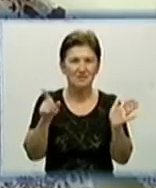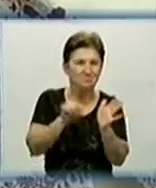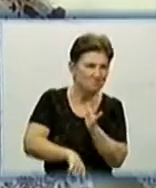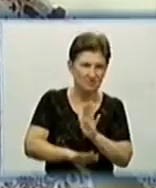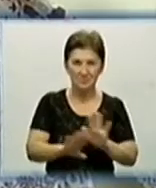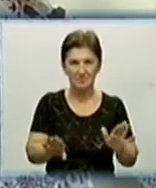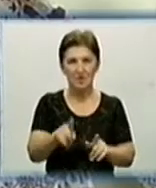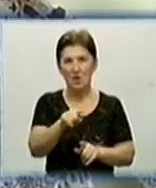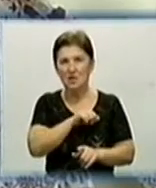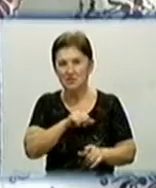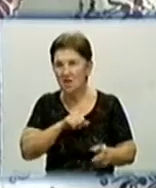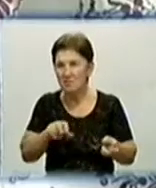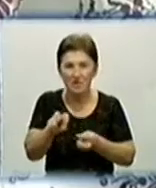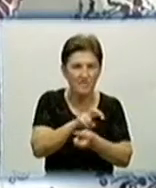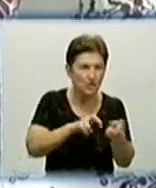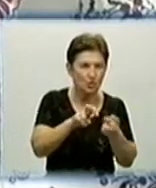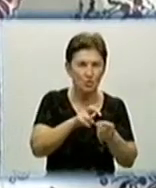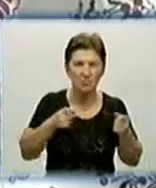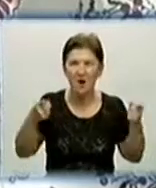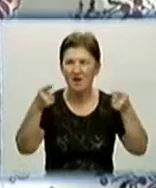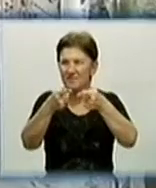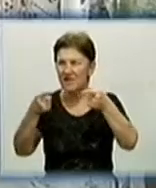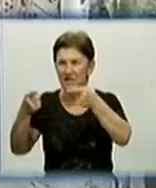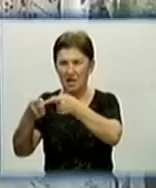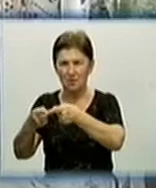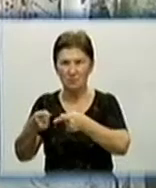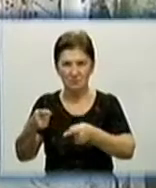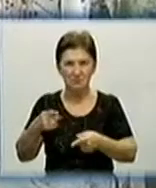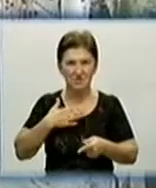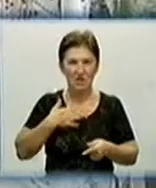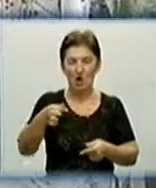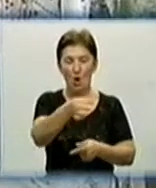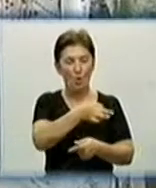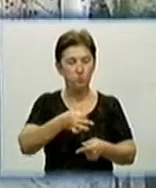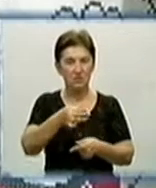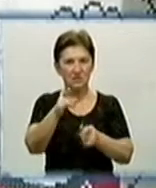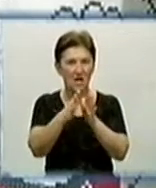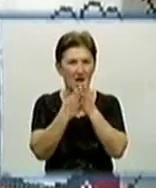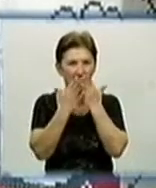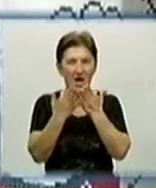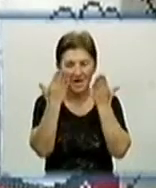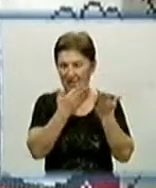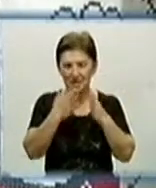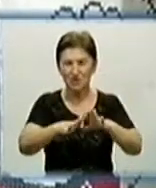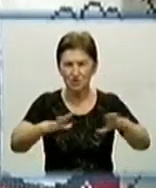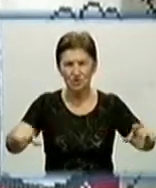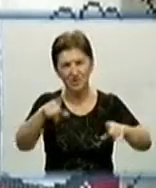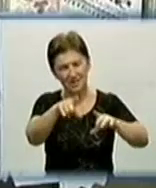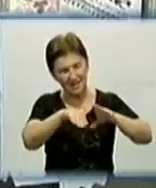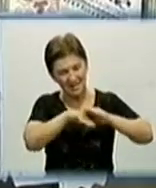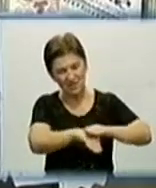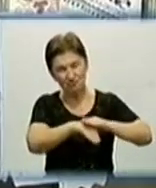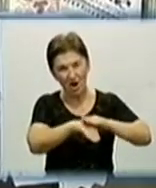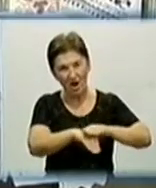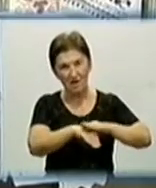експонати для свого зібрання по віддаленим куточкам області. Таким чином рушники, десятками, а то й сотнями років лежали в сільських скринях,